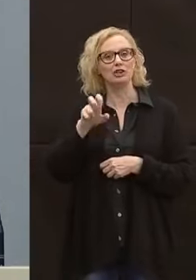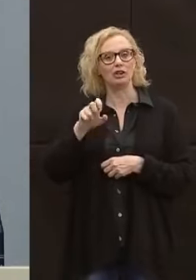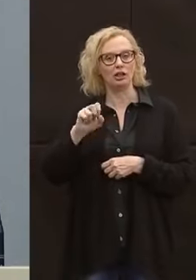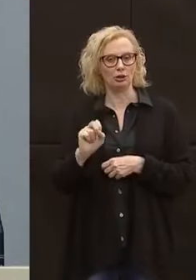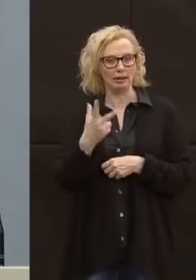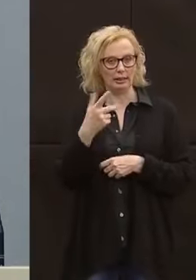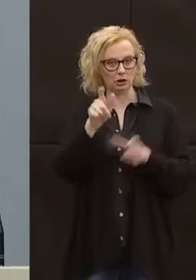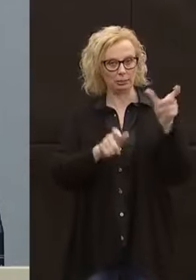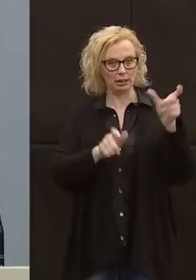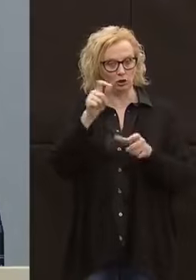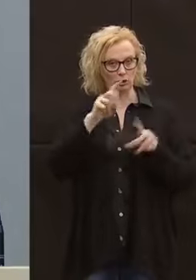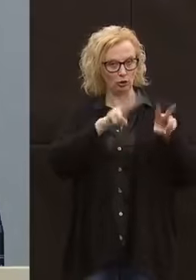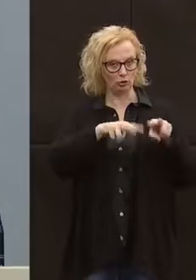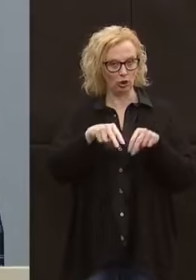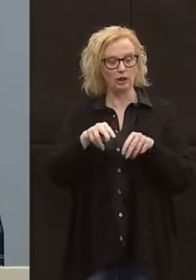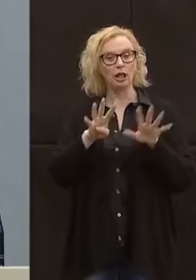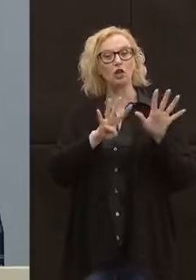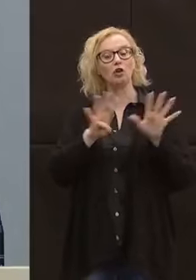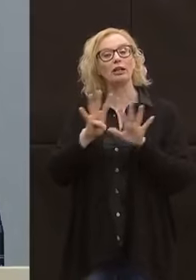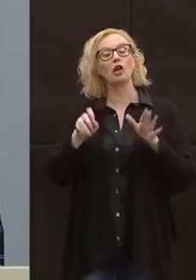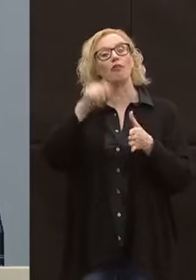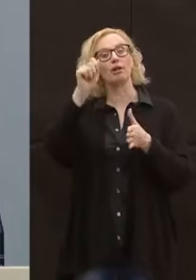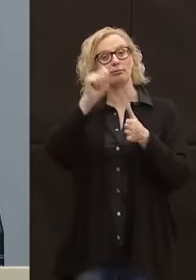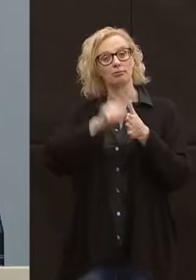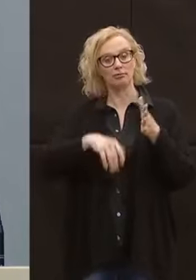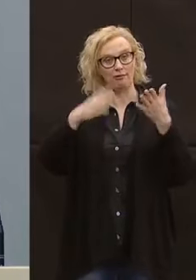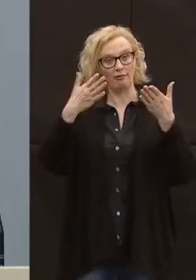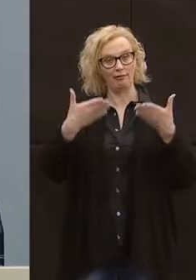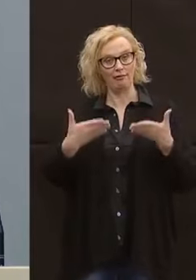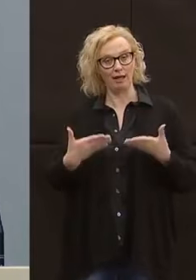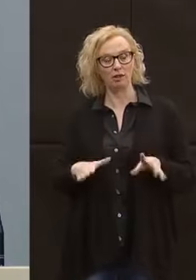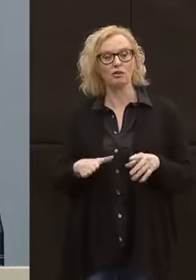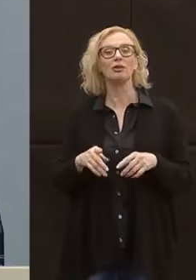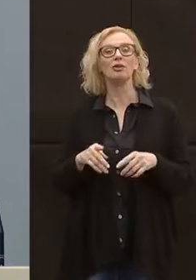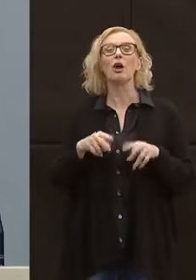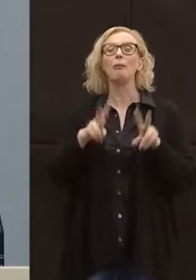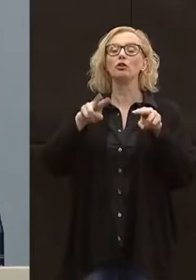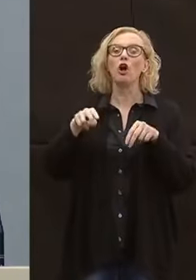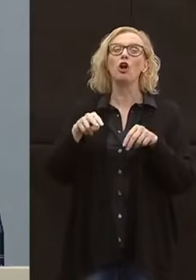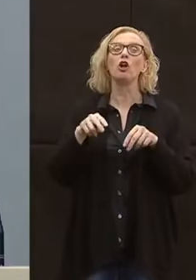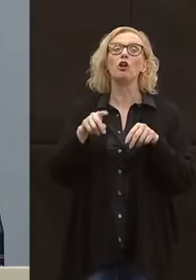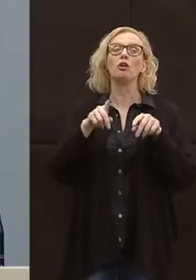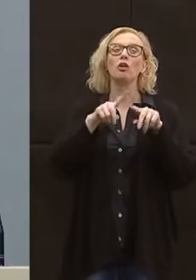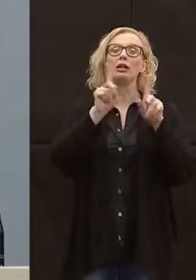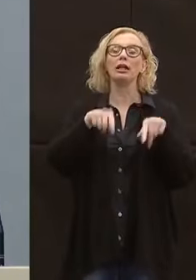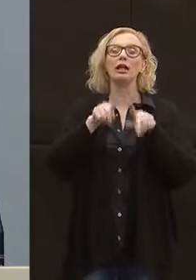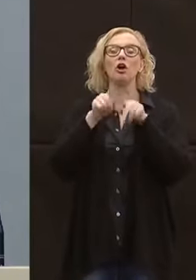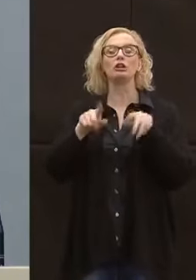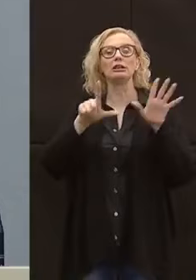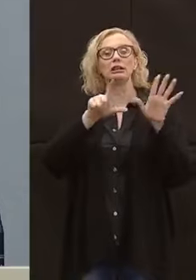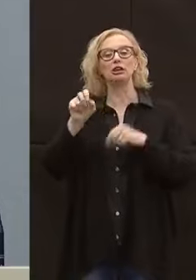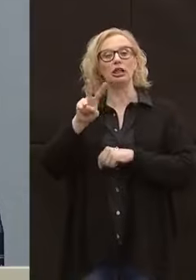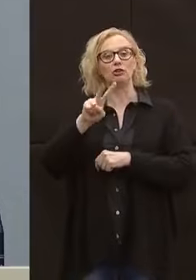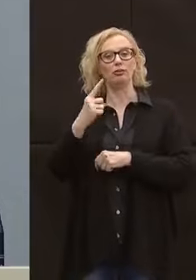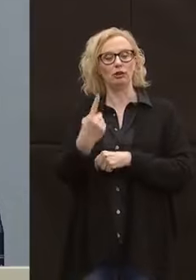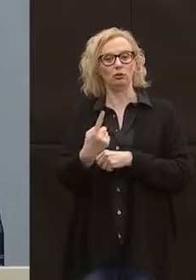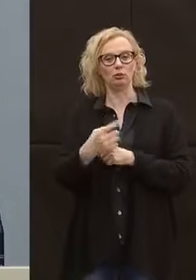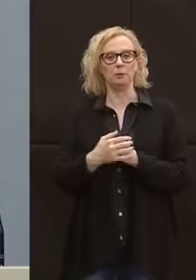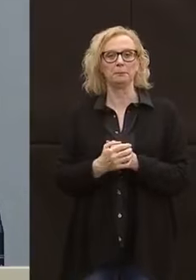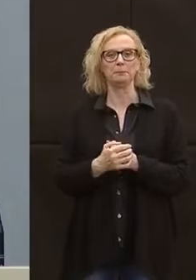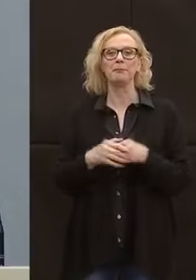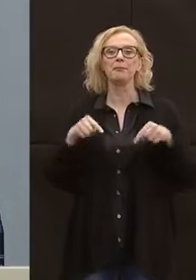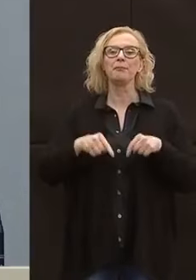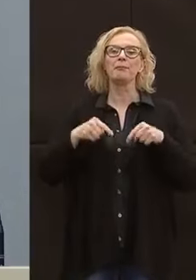sulle persone, 99 sanzioni emanate e controlli su 721 negozi. Stamattina abbiamo incontrato